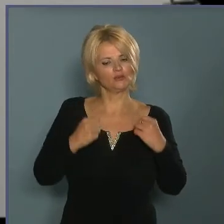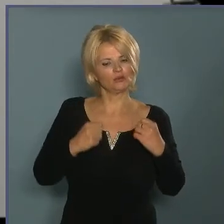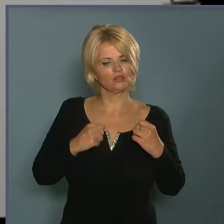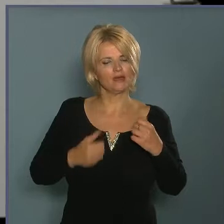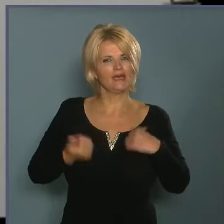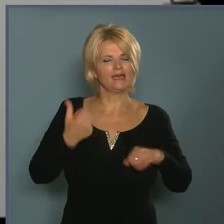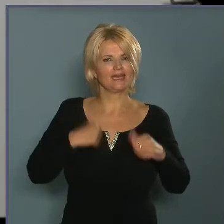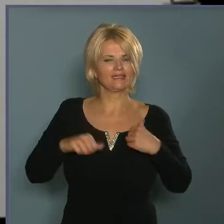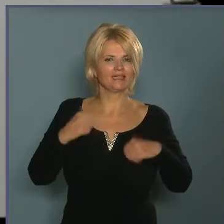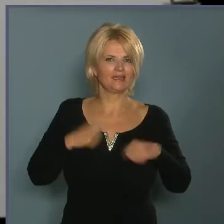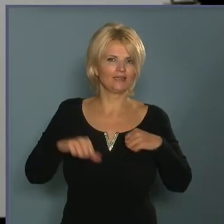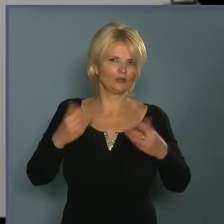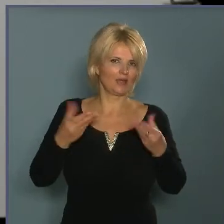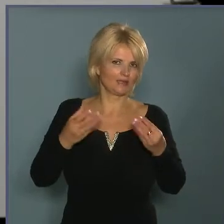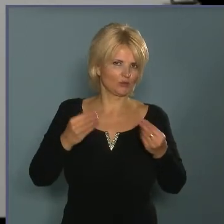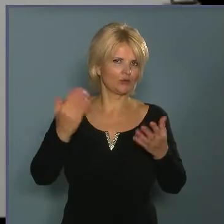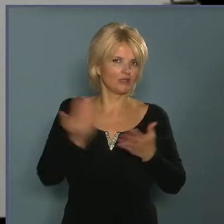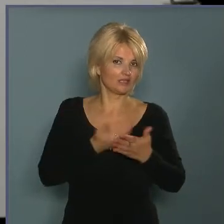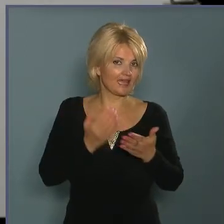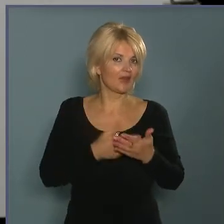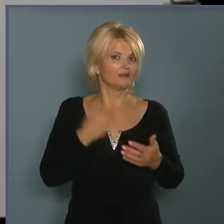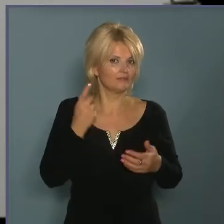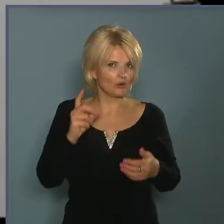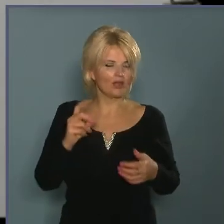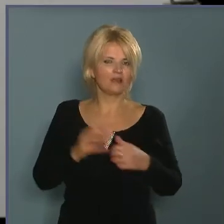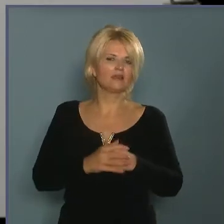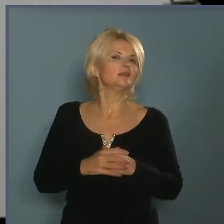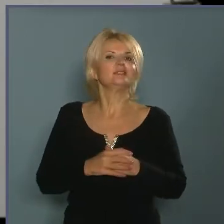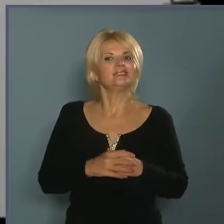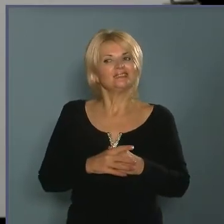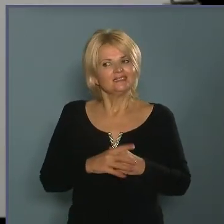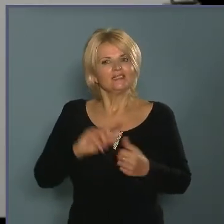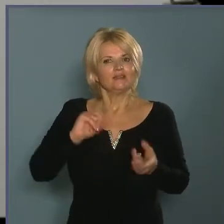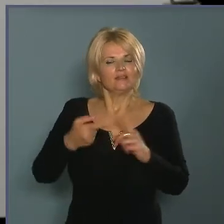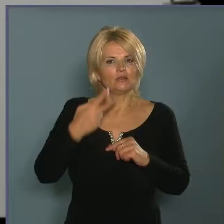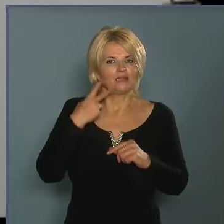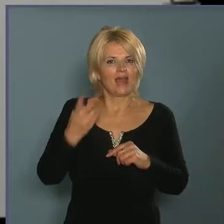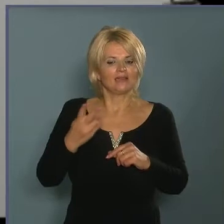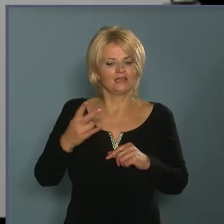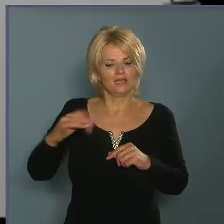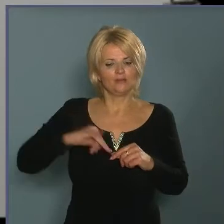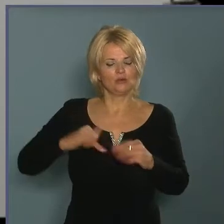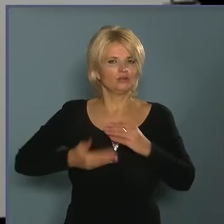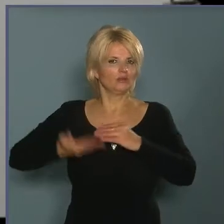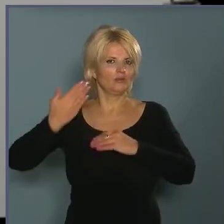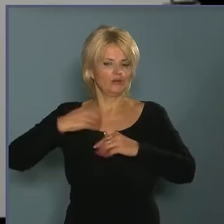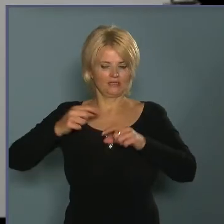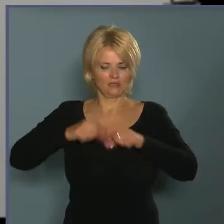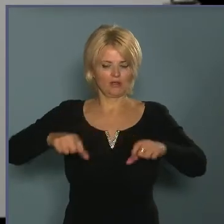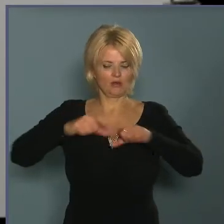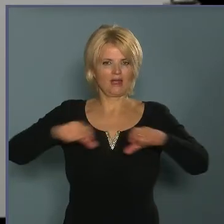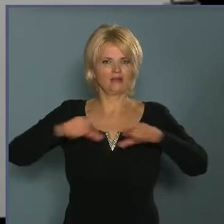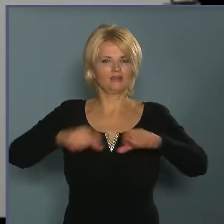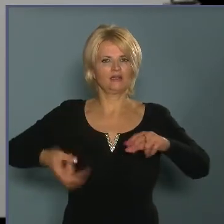kényszerítő eszközünknek a használata is fennállt volna, viszont azt is látták, hogy az elkövető mögötti gyalog átkelő helynél állnak